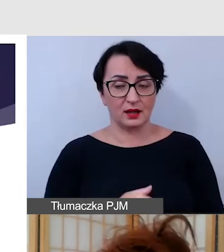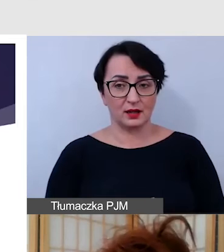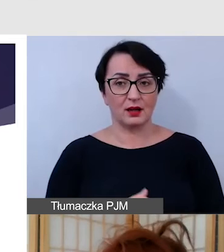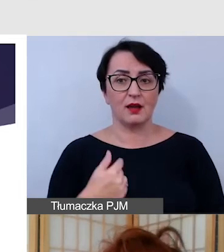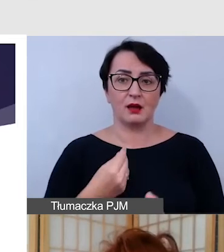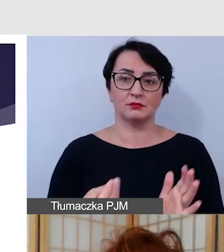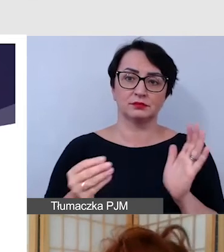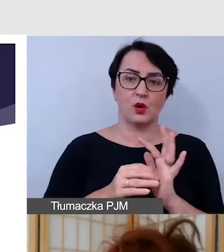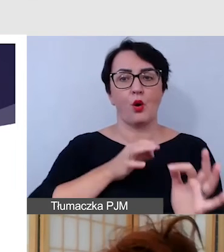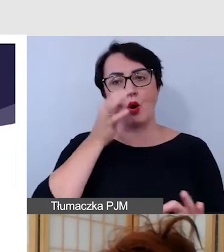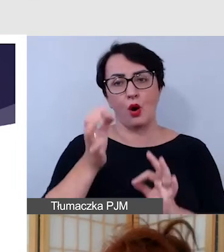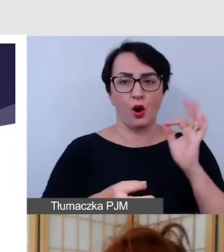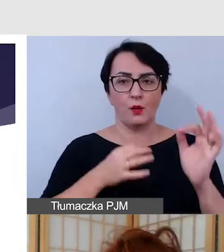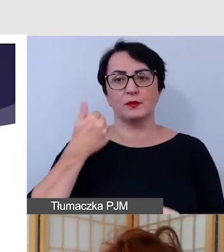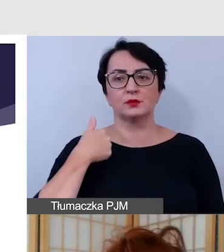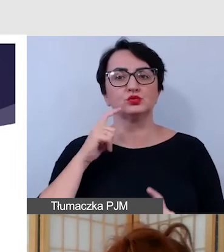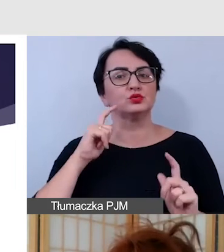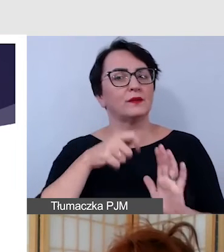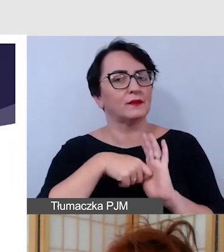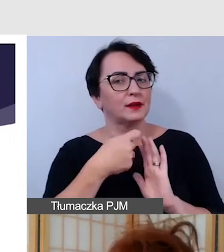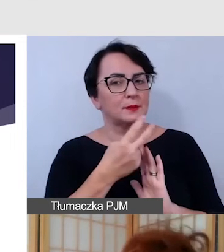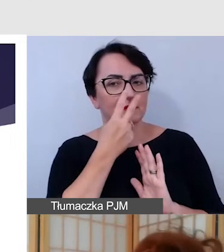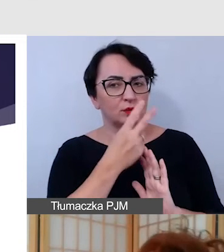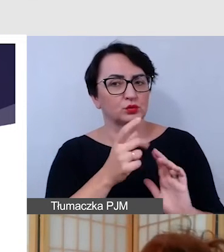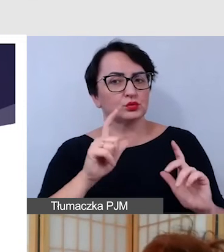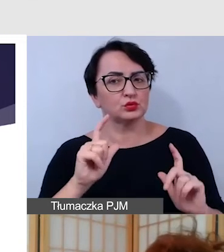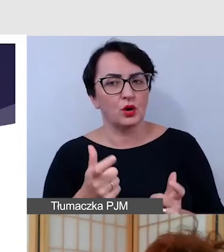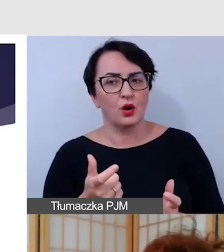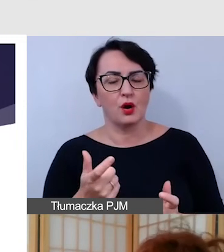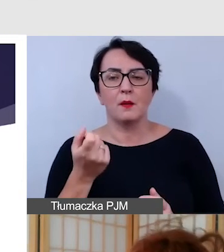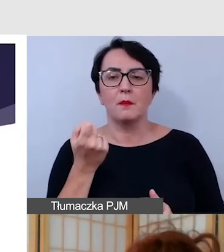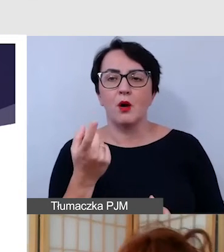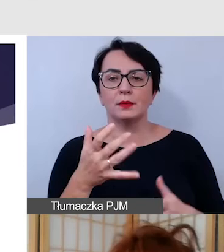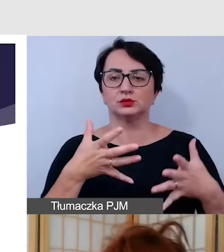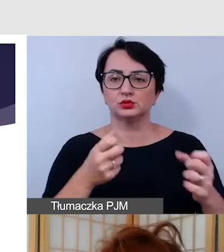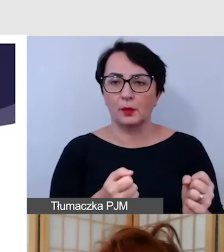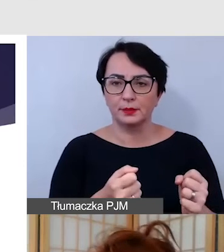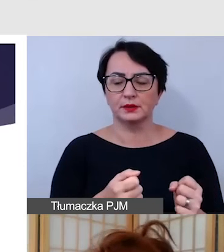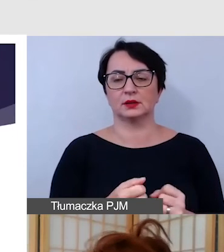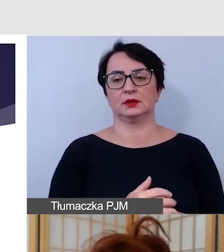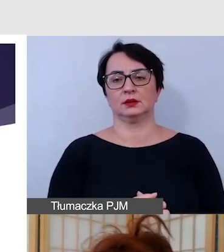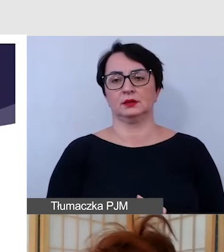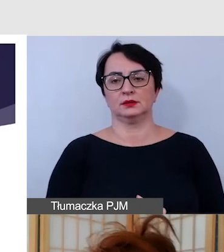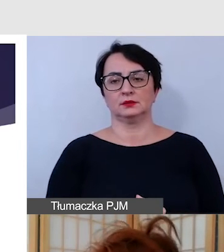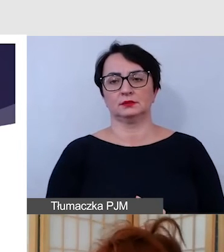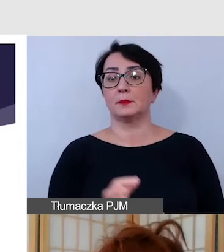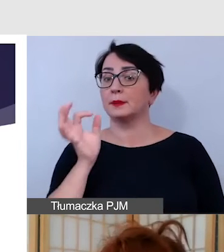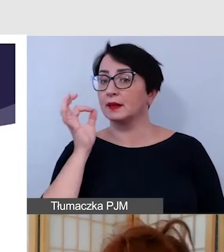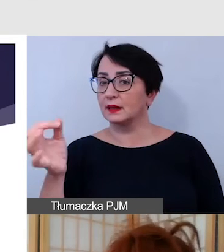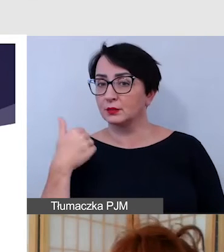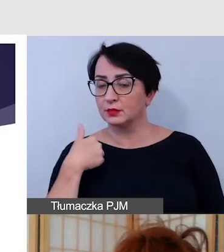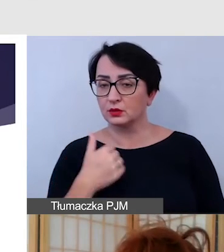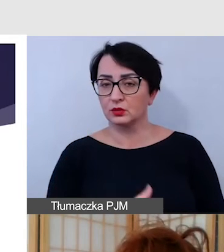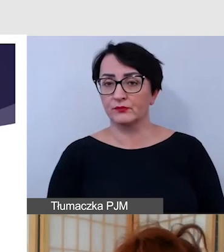ja dopowiadałam, co się dzieje na filmie, co widzimy, co jakiś moment zatrzymywałam ten film, zadając pytania,